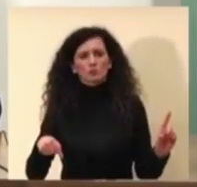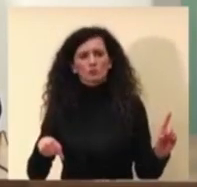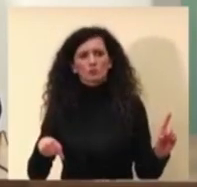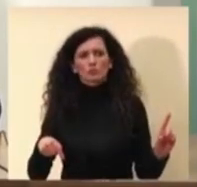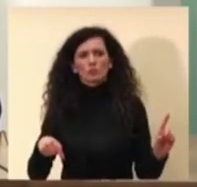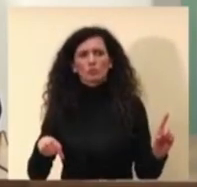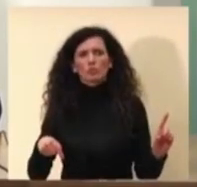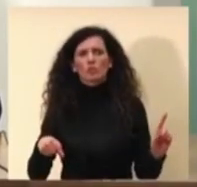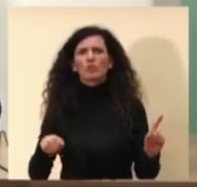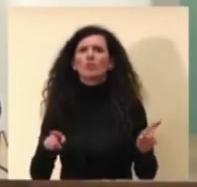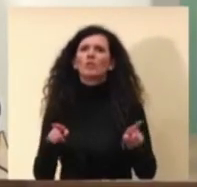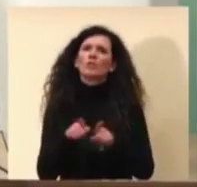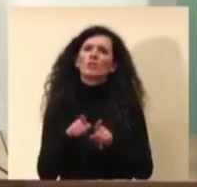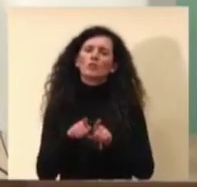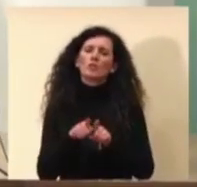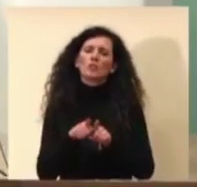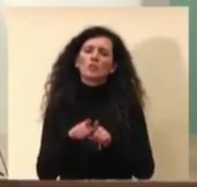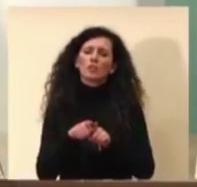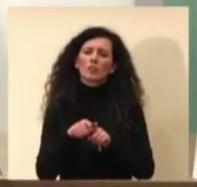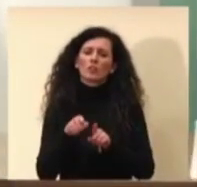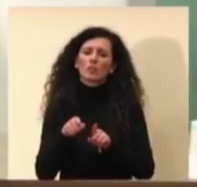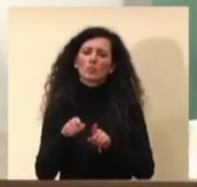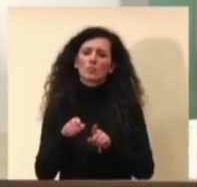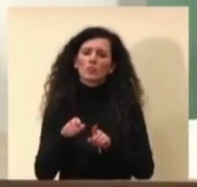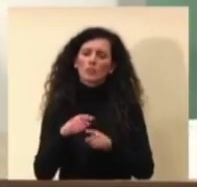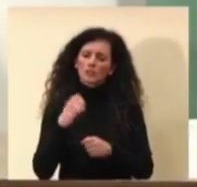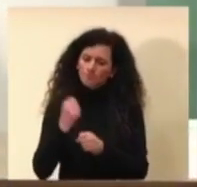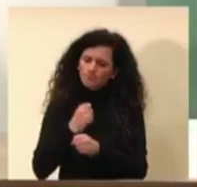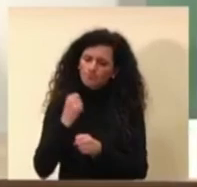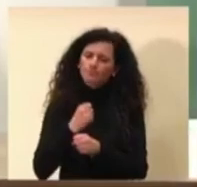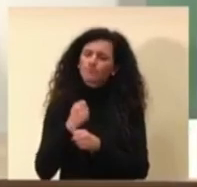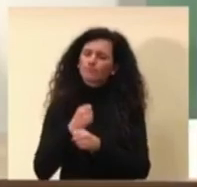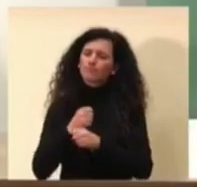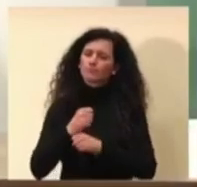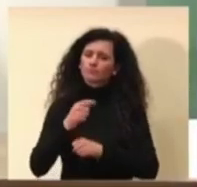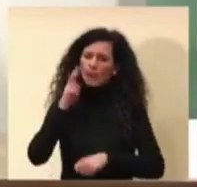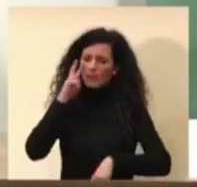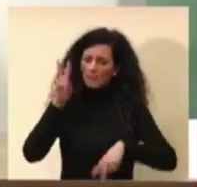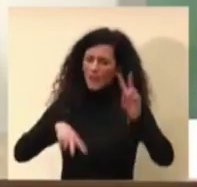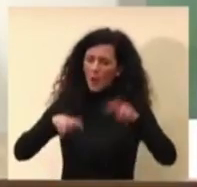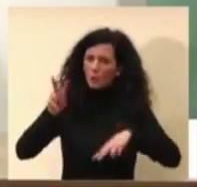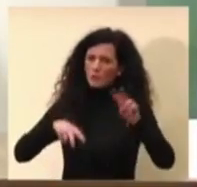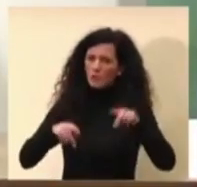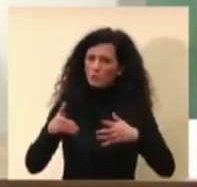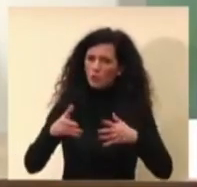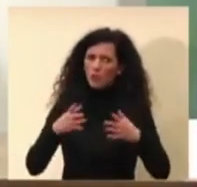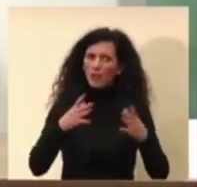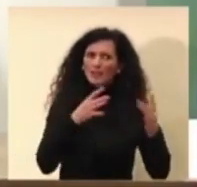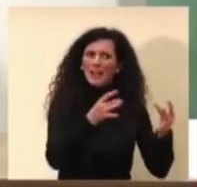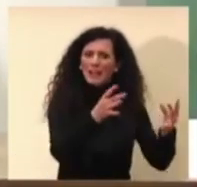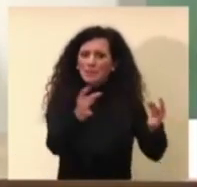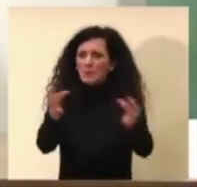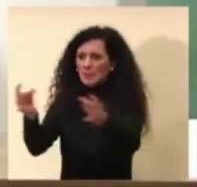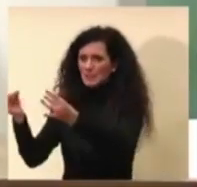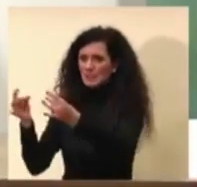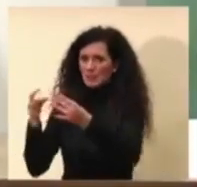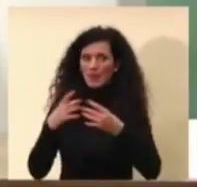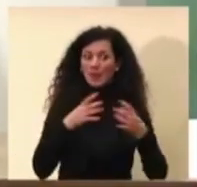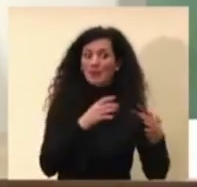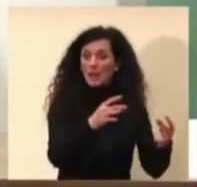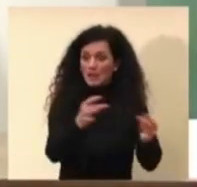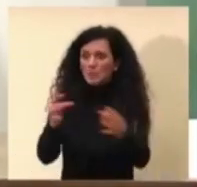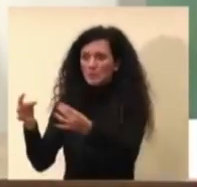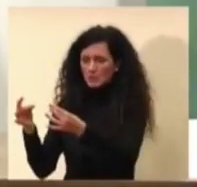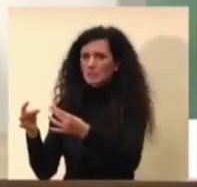seconda siero prevalenza ma la valutazione della trasmissibilità noi sappiamo dai dati dei colleghi